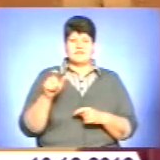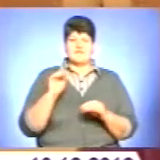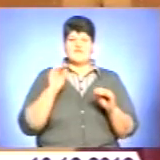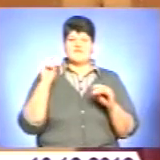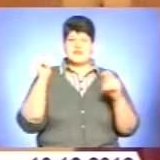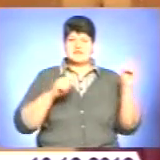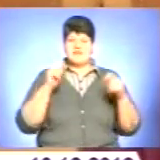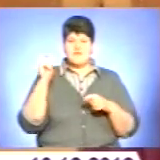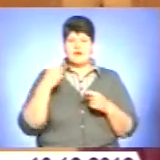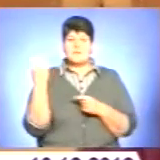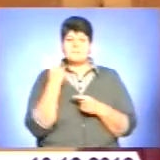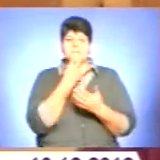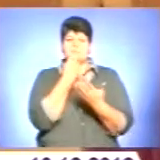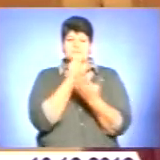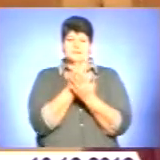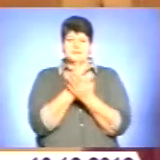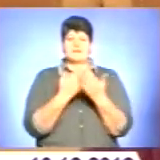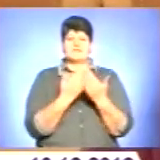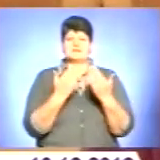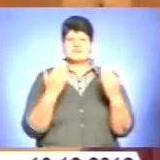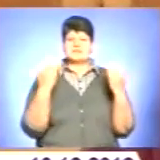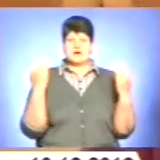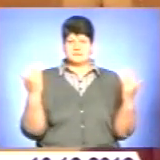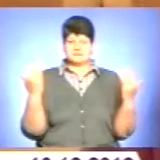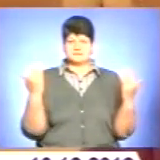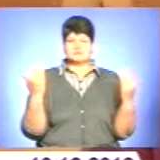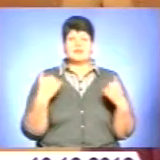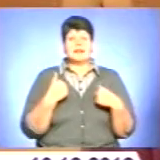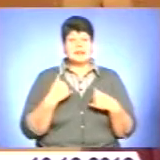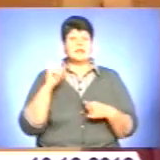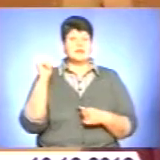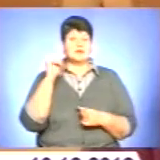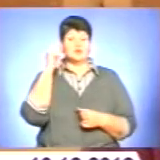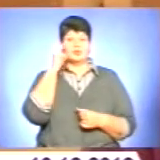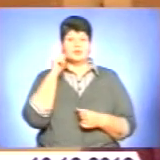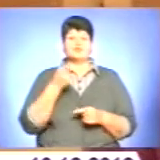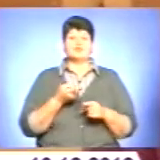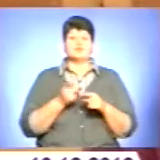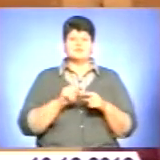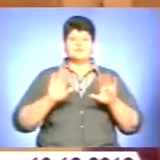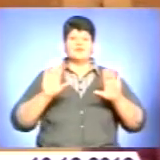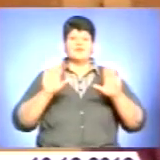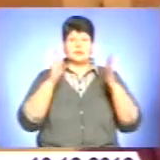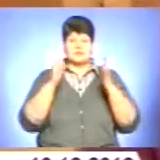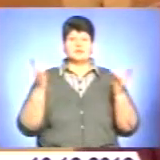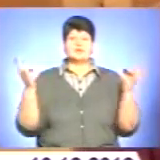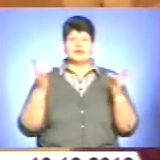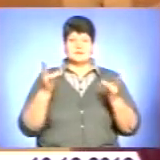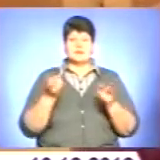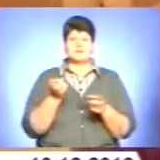першу показів вистав. Ось. І думаю, що в даному випадку треба буде підійти